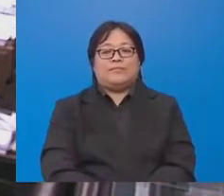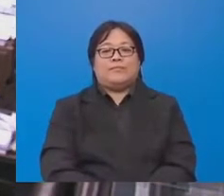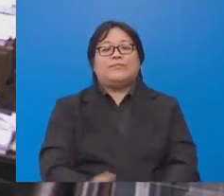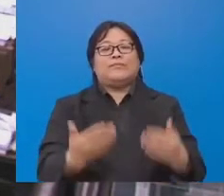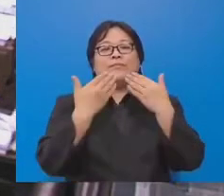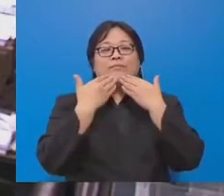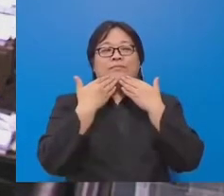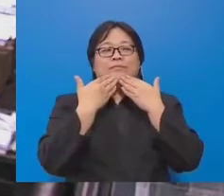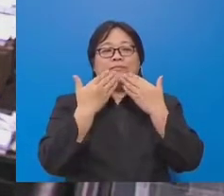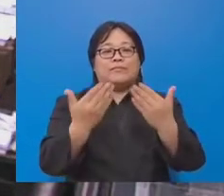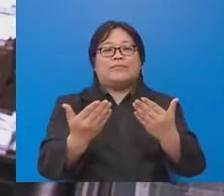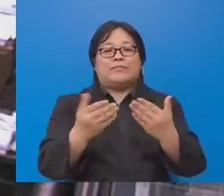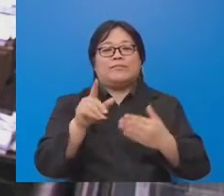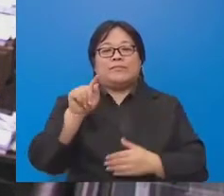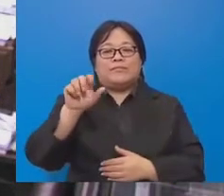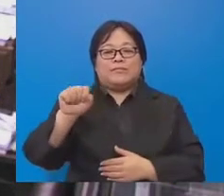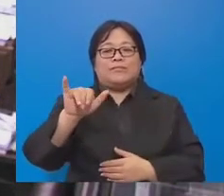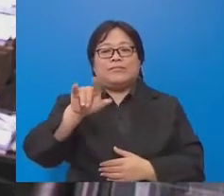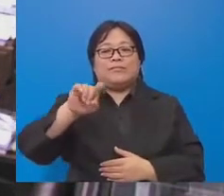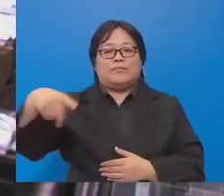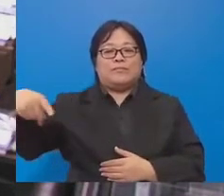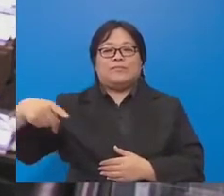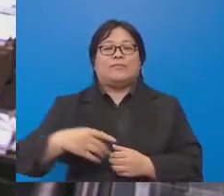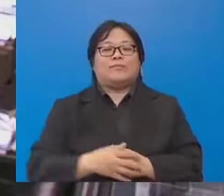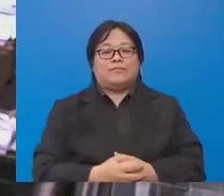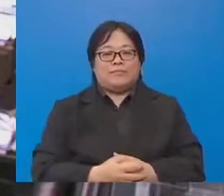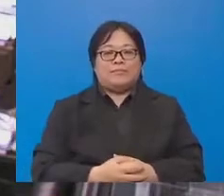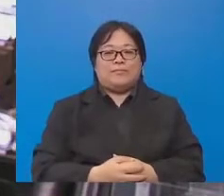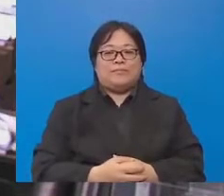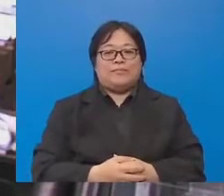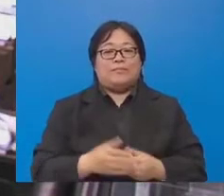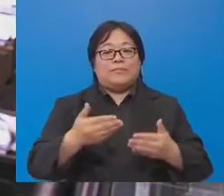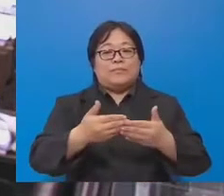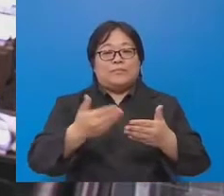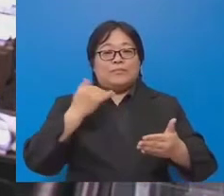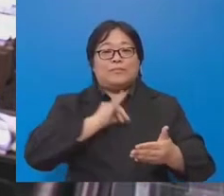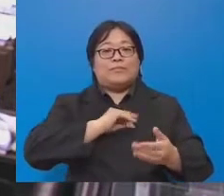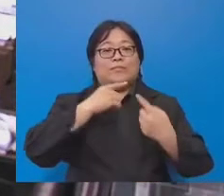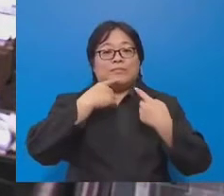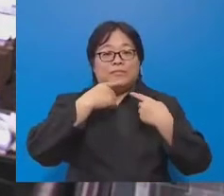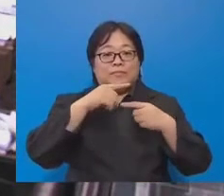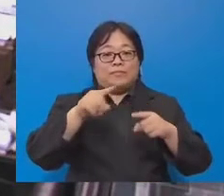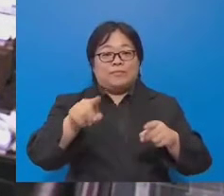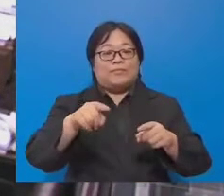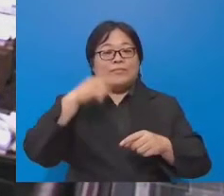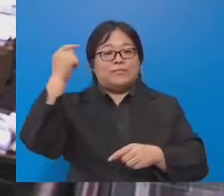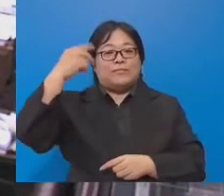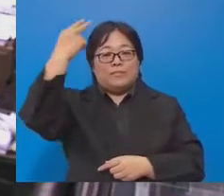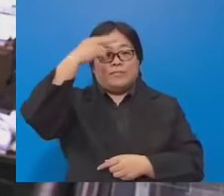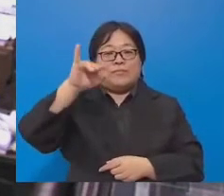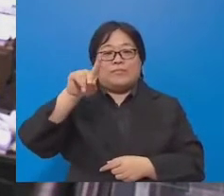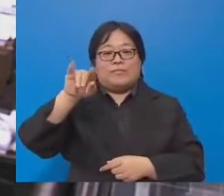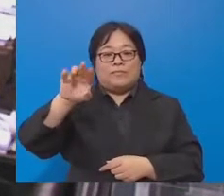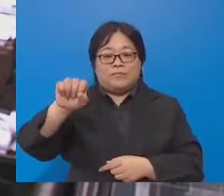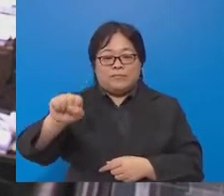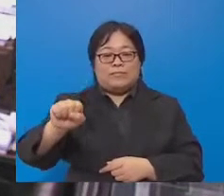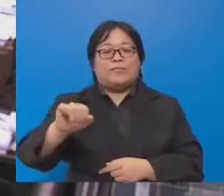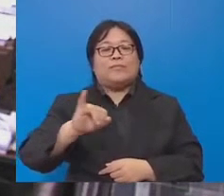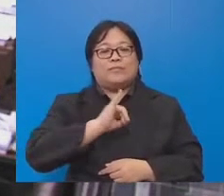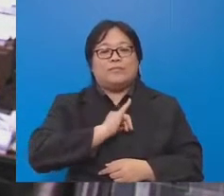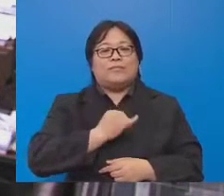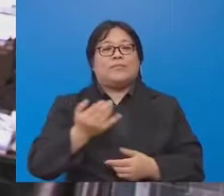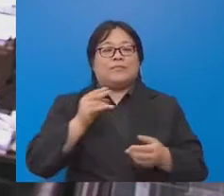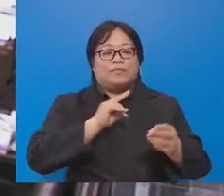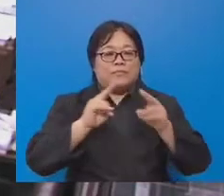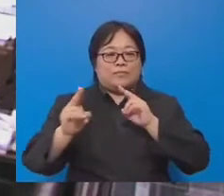Terima kasih dan istri yang dipertua. Sebelum saya menjawab soalan yang berhormat Tuan Haji Idris bin Ahmad, ingin